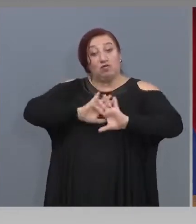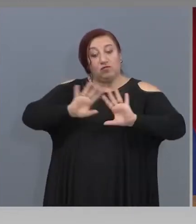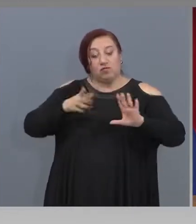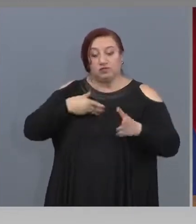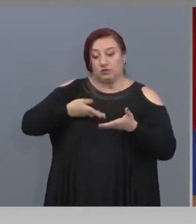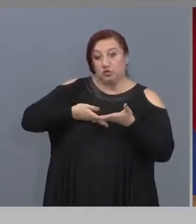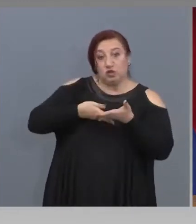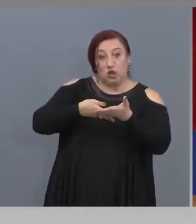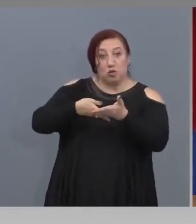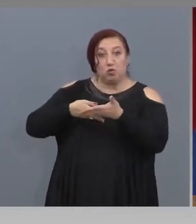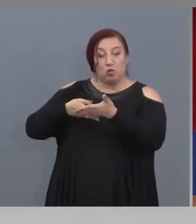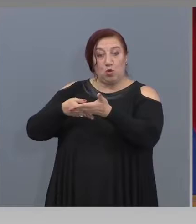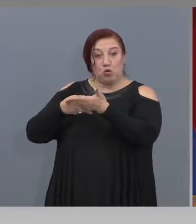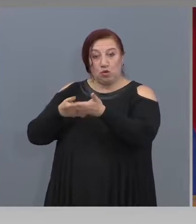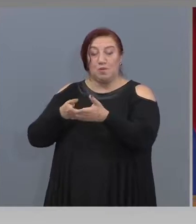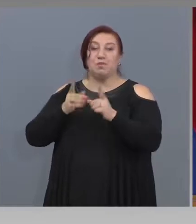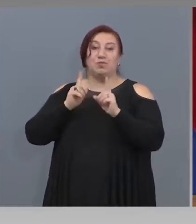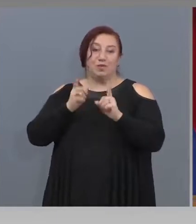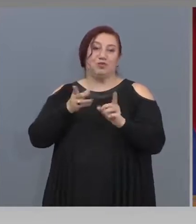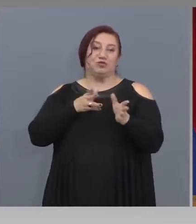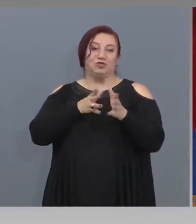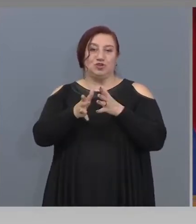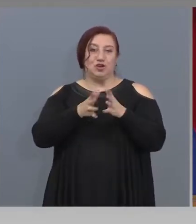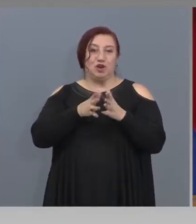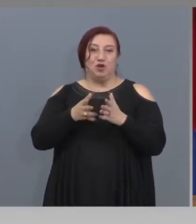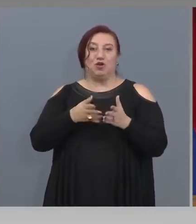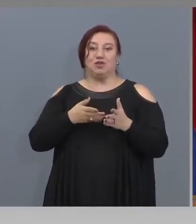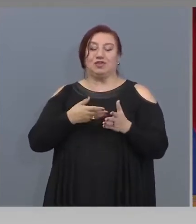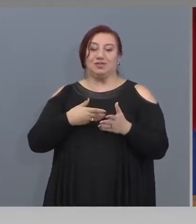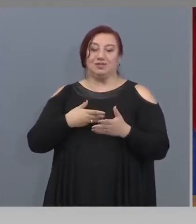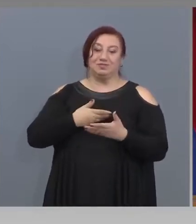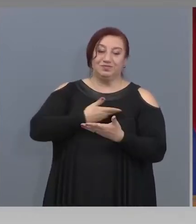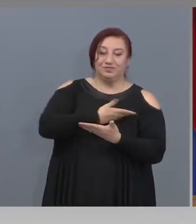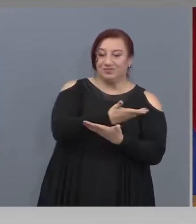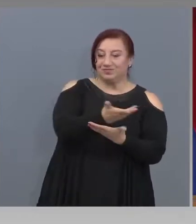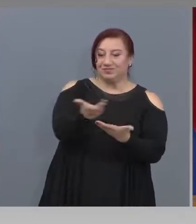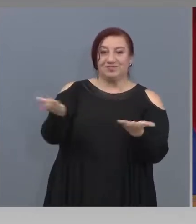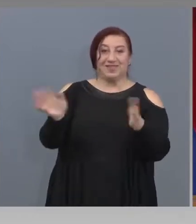могат хората да излизат на сцена,